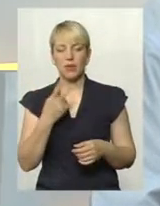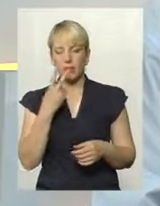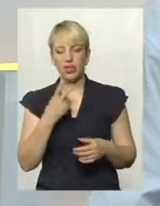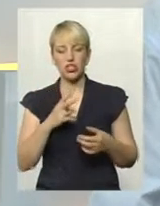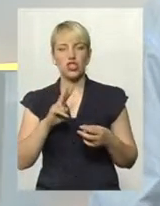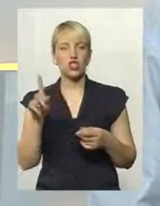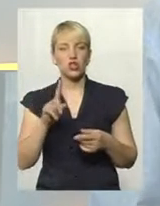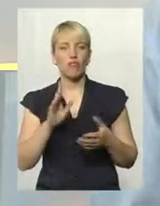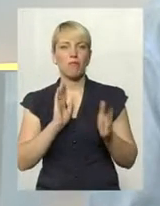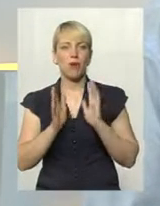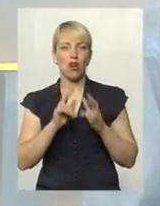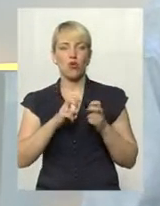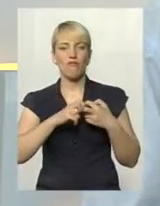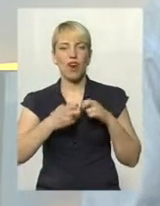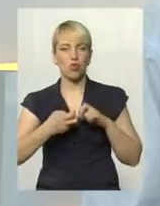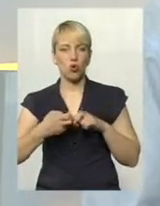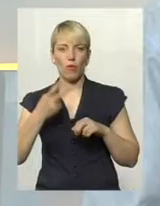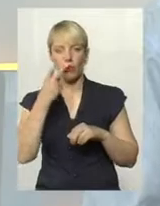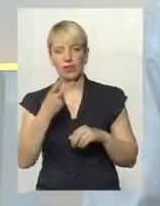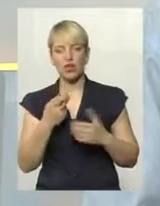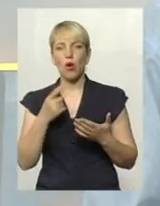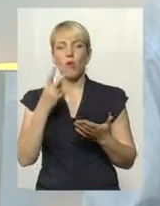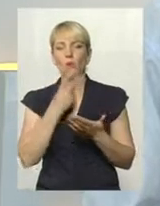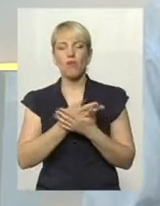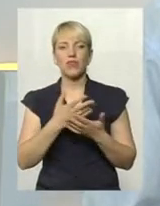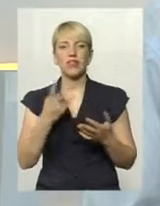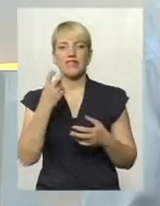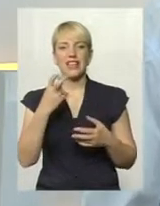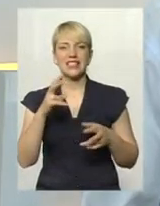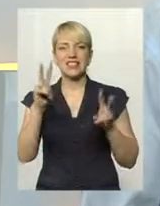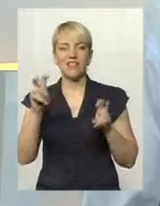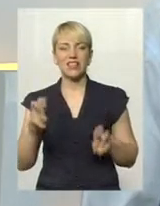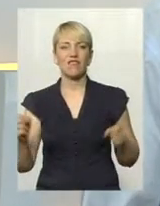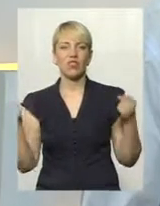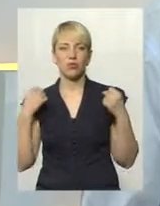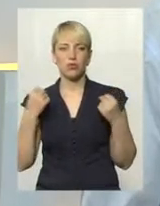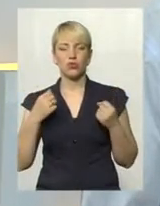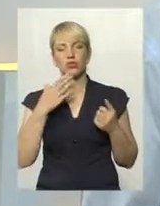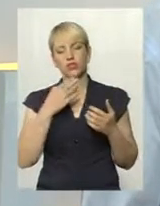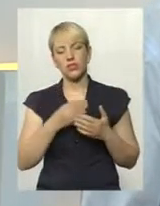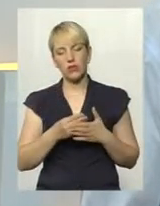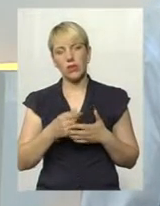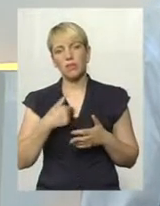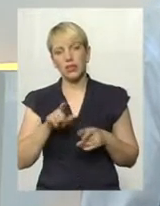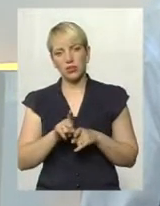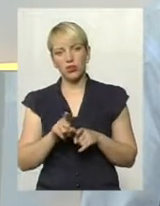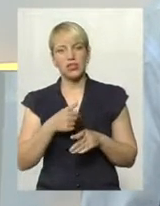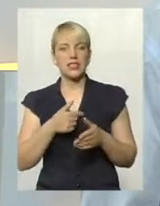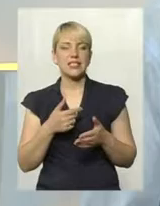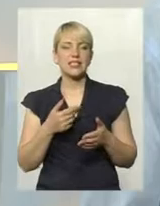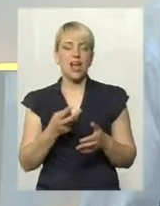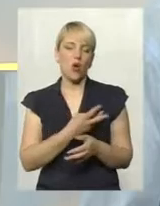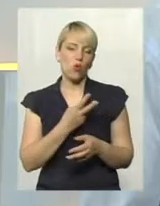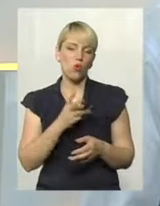проводилося показових виступів, це понад 20 видів різних спорту. З свого боку ми заохочуємо всіх, хто